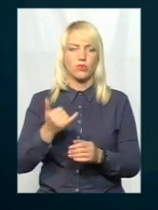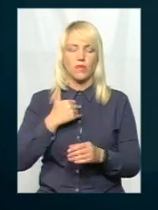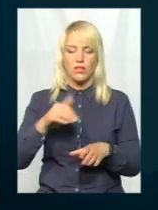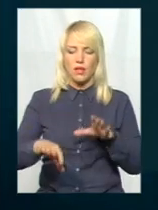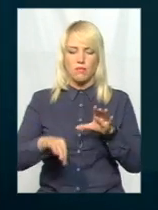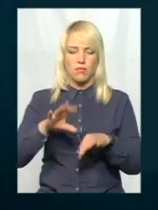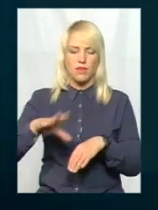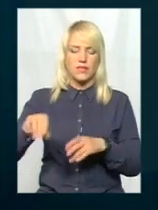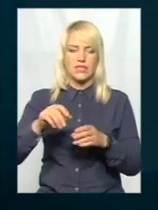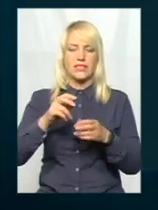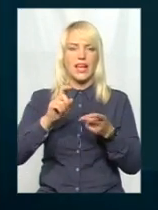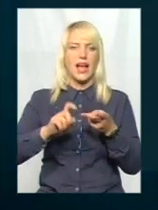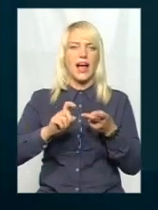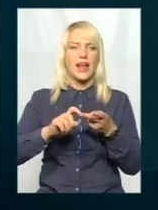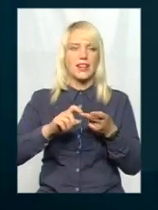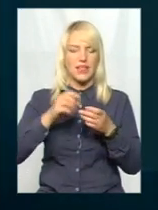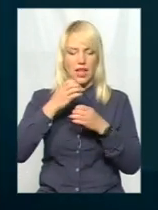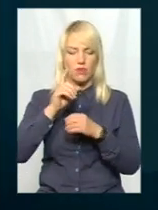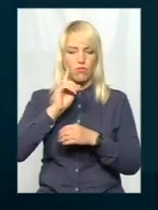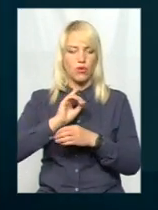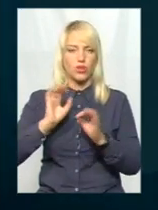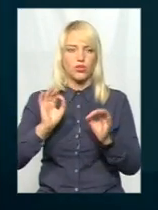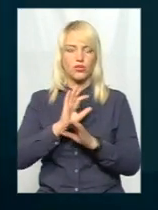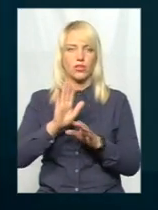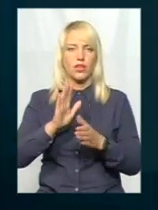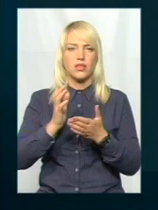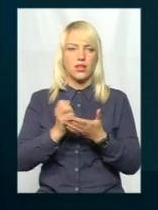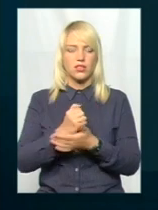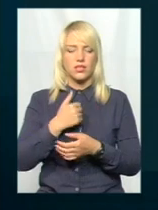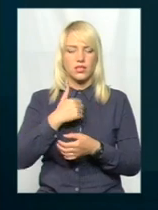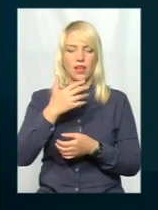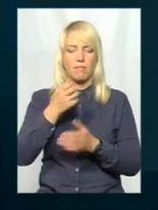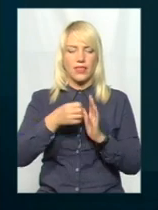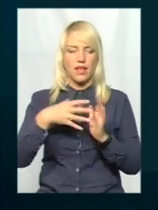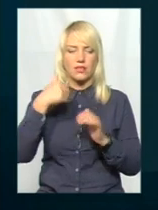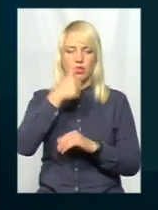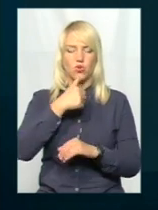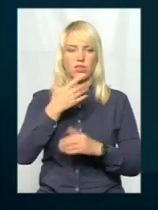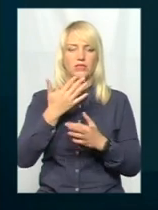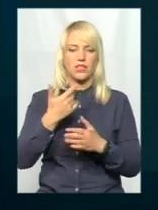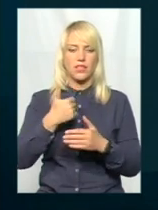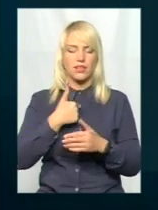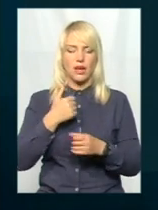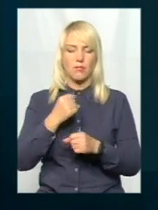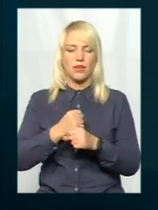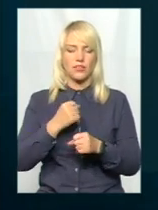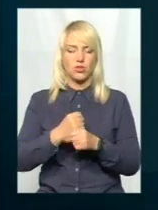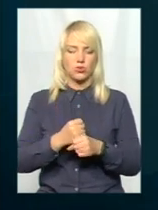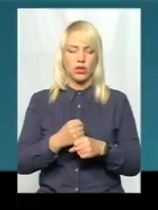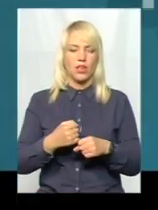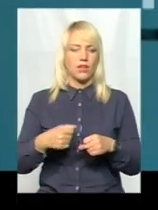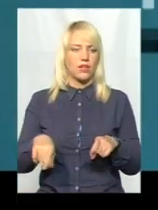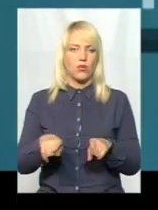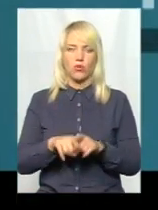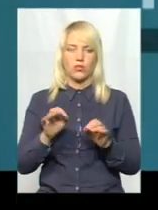всі аналізи. Поки нічого не знайшли, за 15 років я сейко працюю, ці сфери кухоні, я такого ніколи просто не